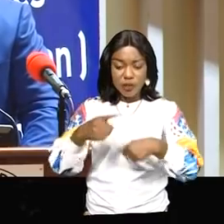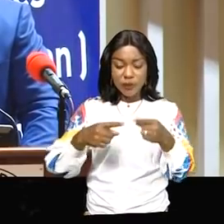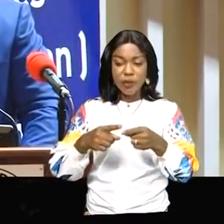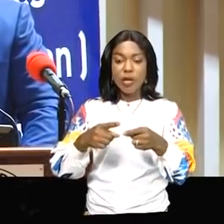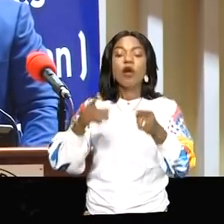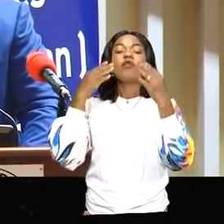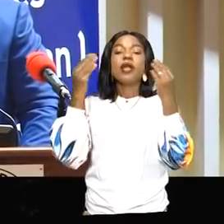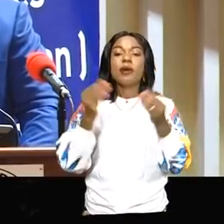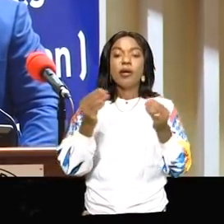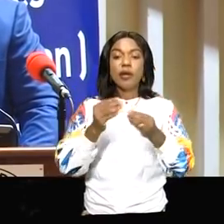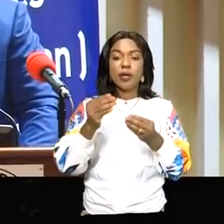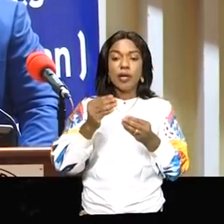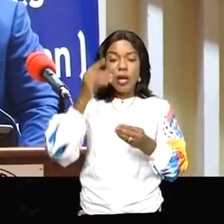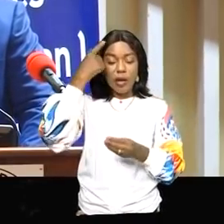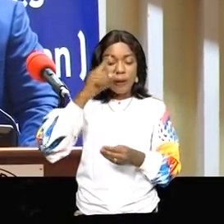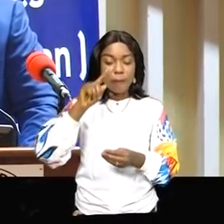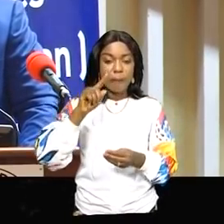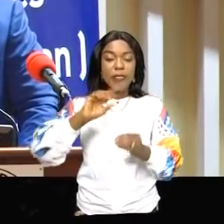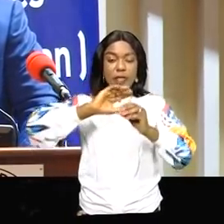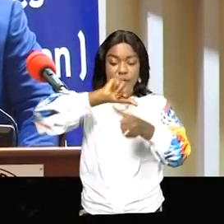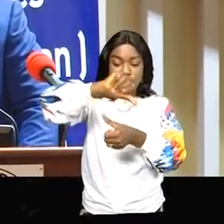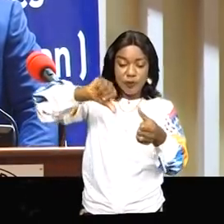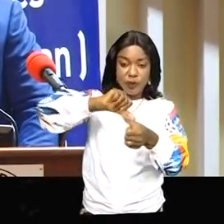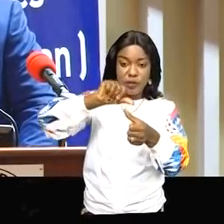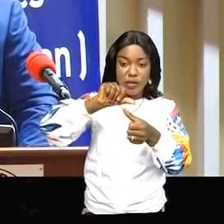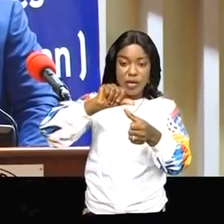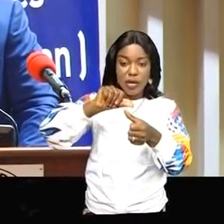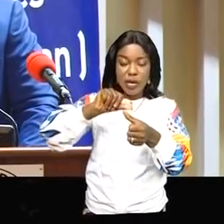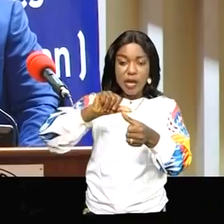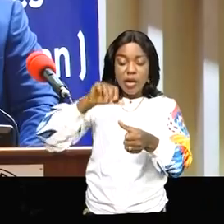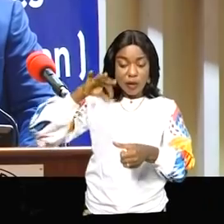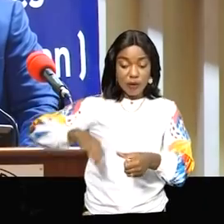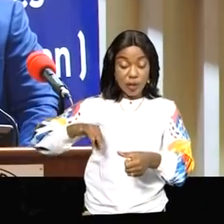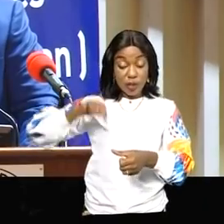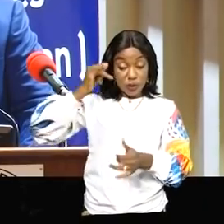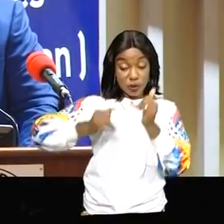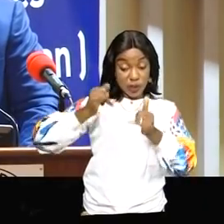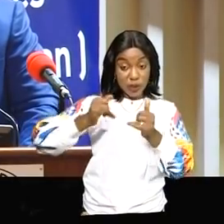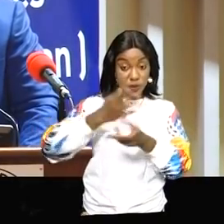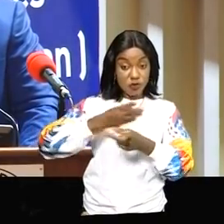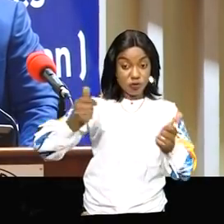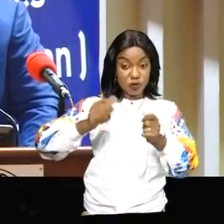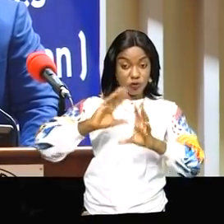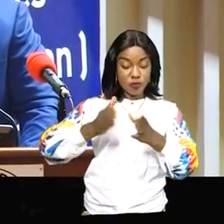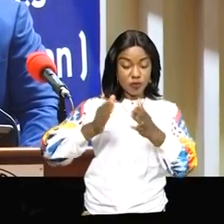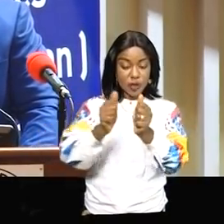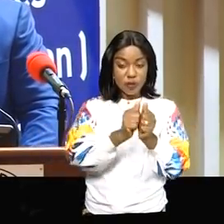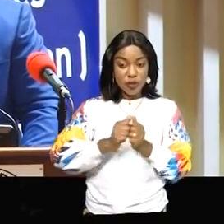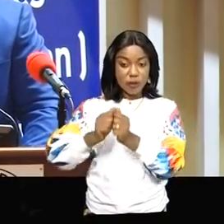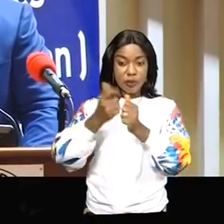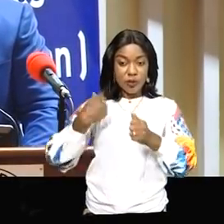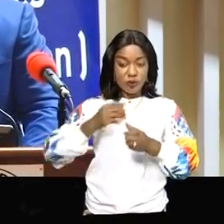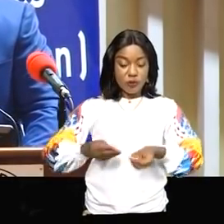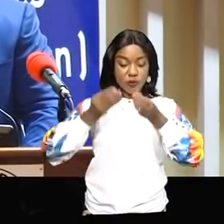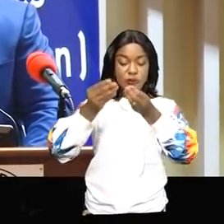mais elle ne constituera véritablement un tournant capital que par le contenu que tous ensemble nous lui